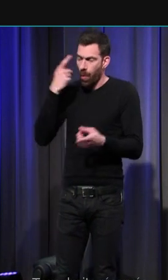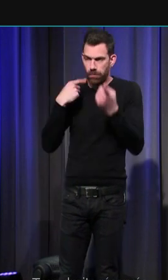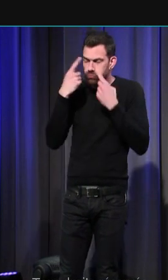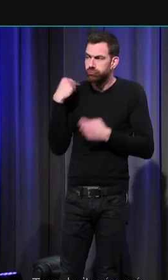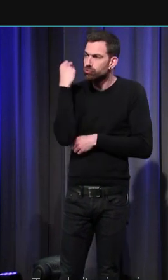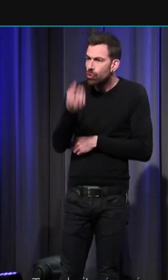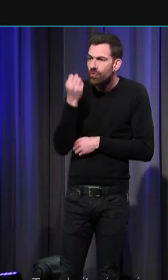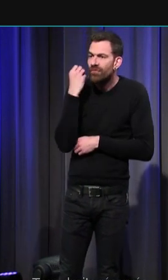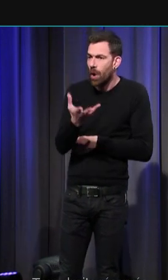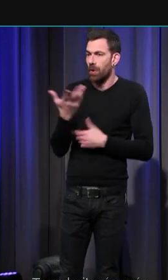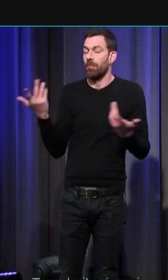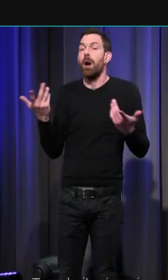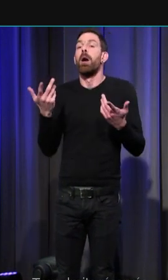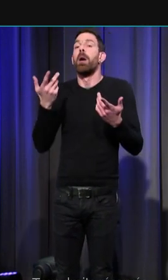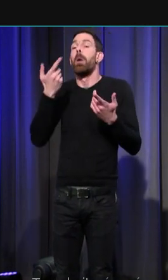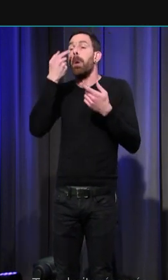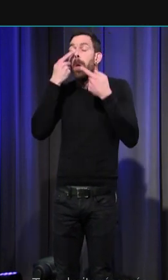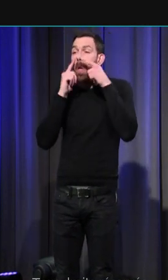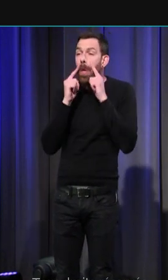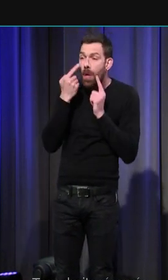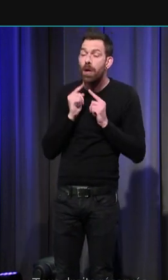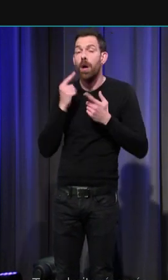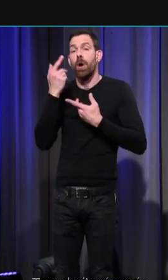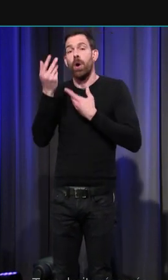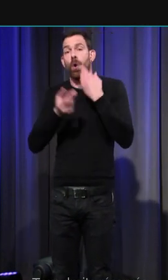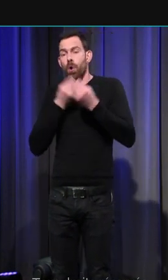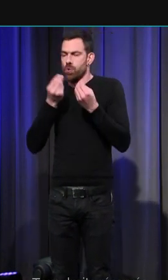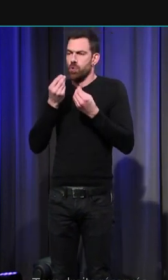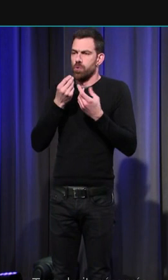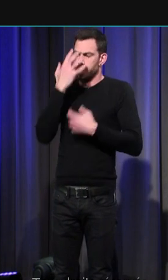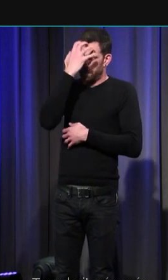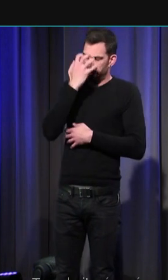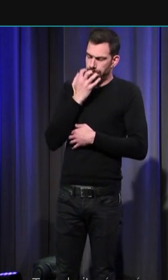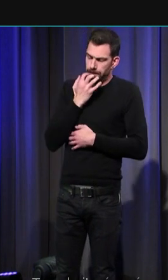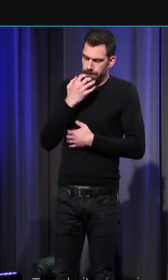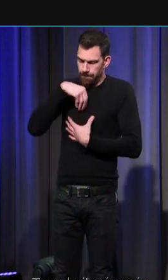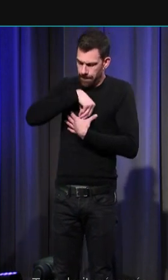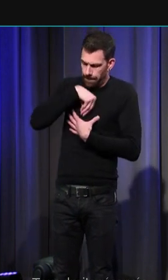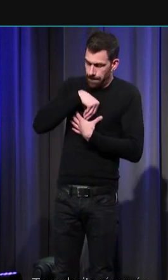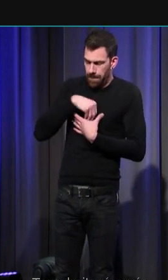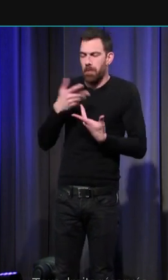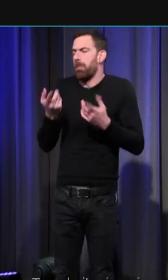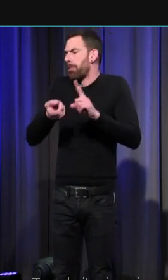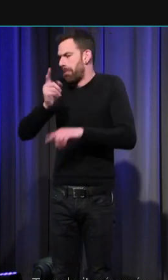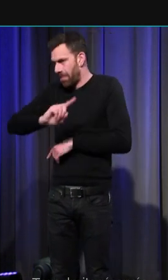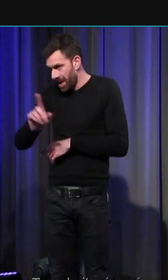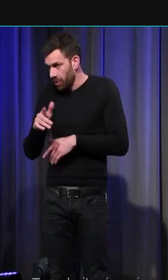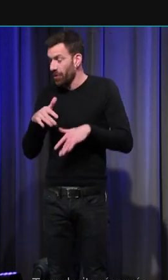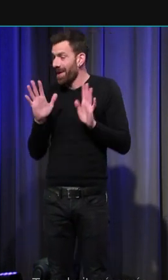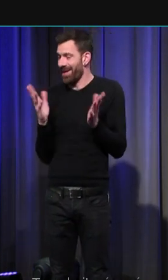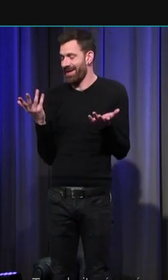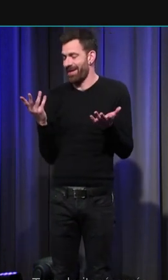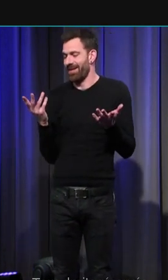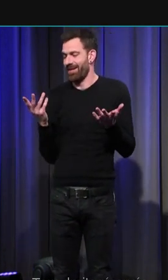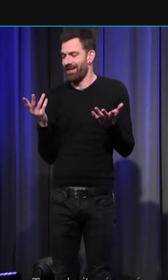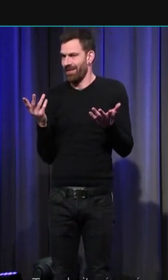abondamment alors est-ce qu'ils pleurent en larmes ou est-ce qu'ils pleurent en signes finalement ce n'est peut-être pas ça le plus important mais en tout cas ce qui est sûr